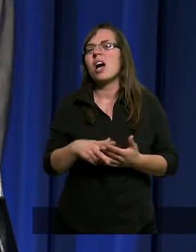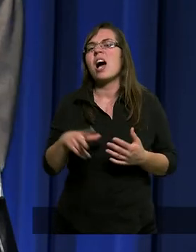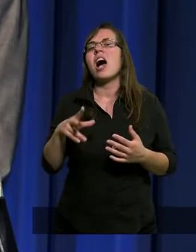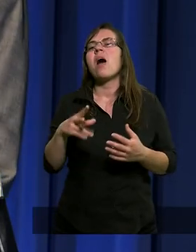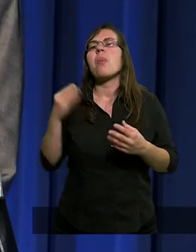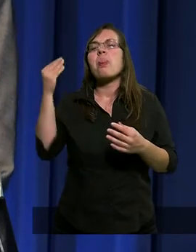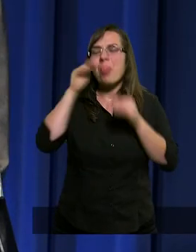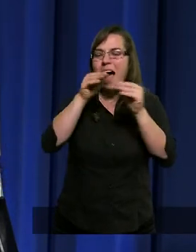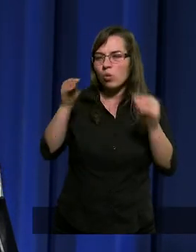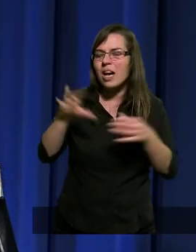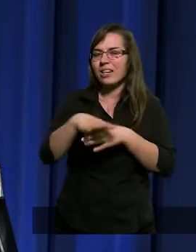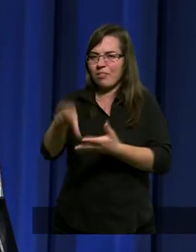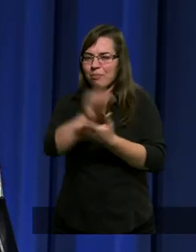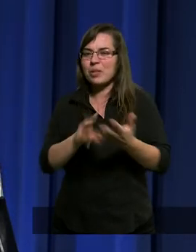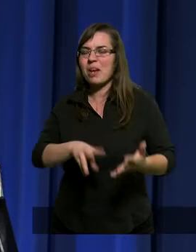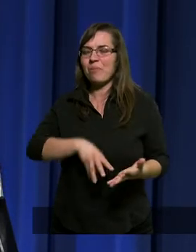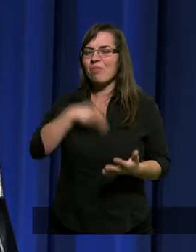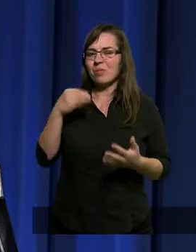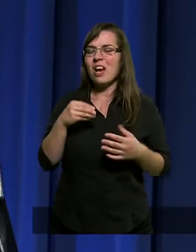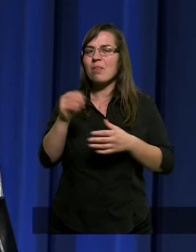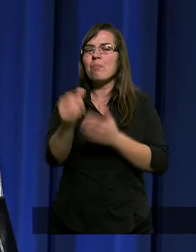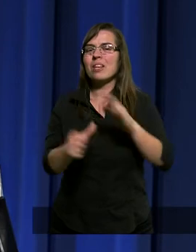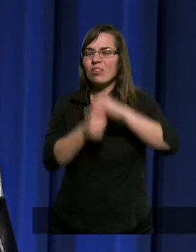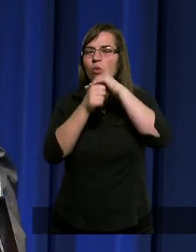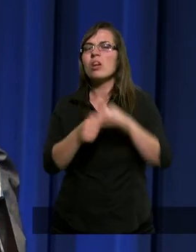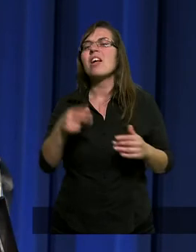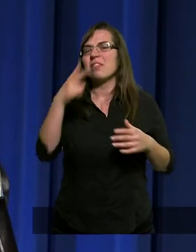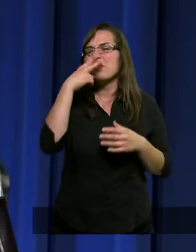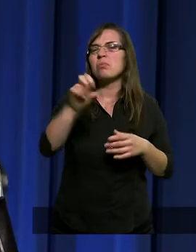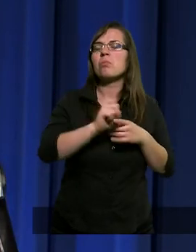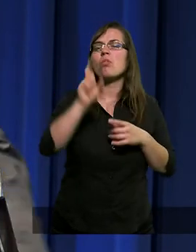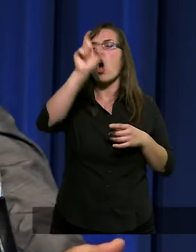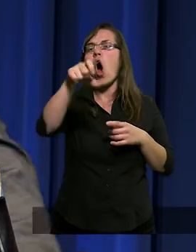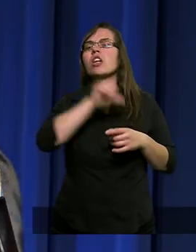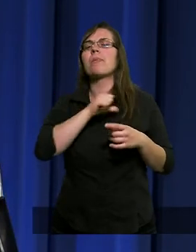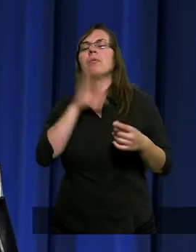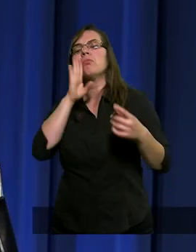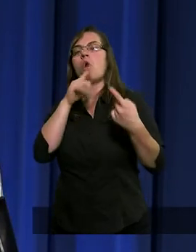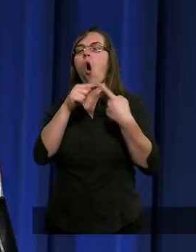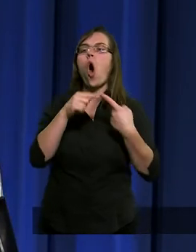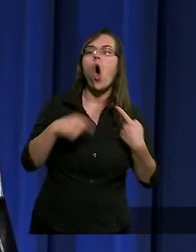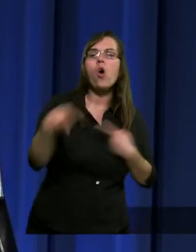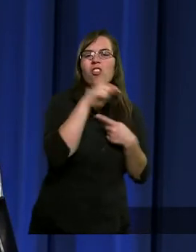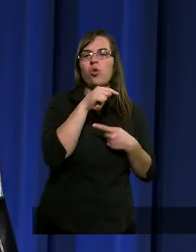Nauczeni w piśmie przywódcy żydowscy od ciebie się odwrócili.